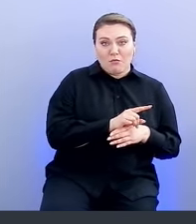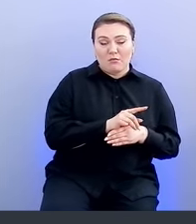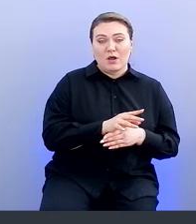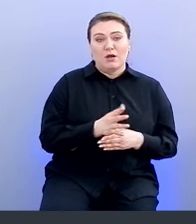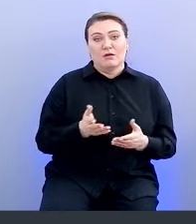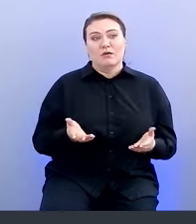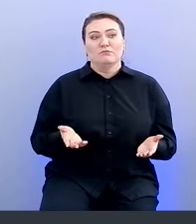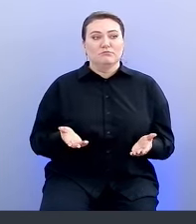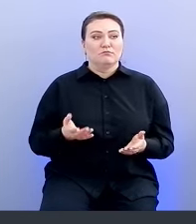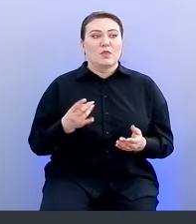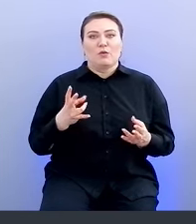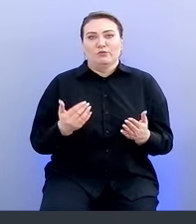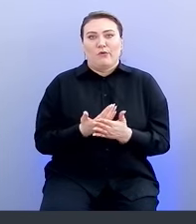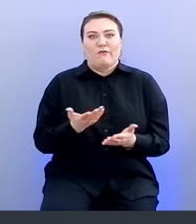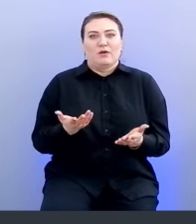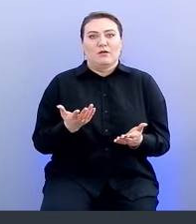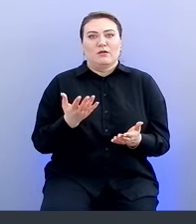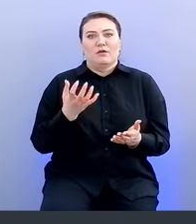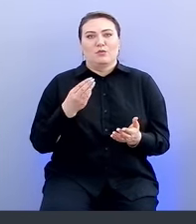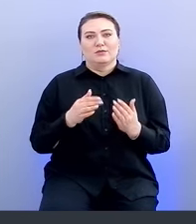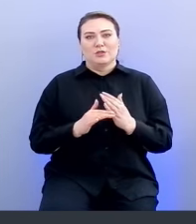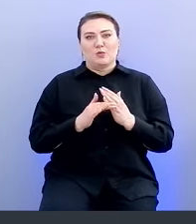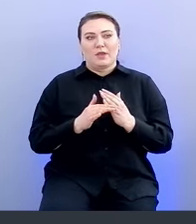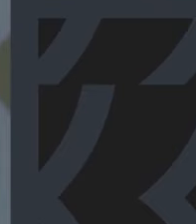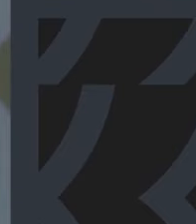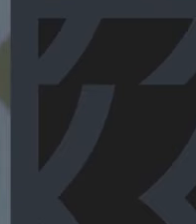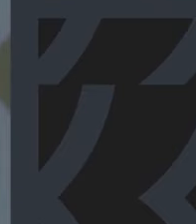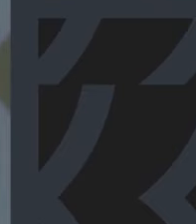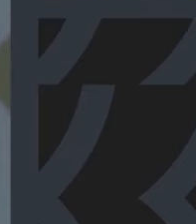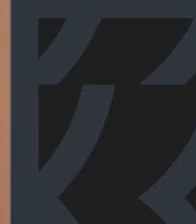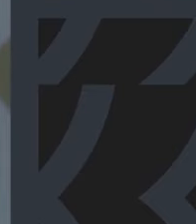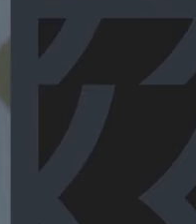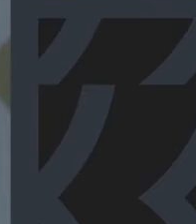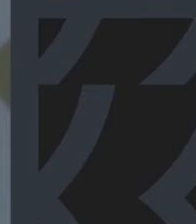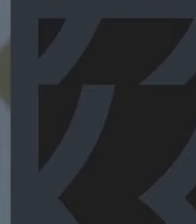но снова от инструмента этот данные пришли. Всем спасибо. АПЛОДИСМЕНТЫ следует...